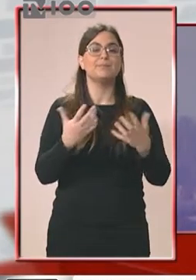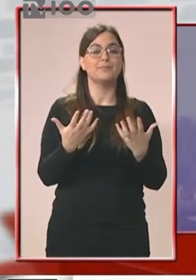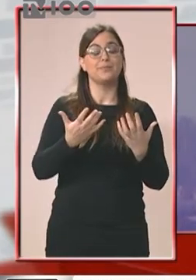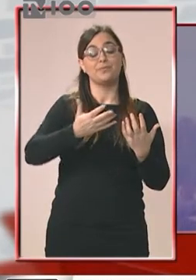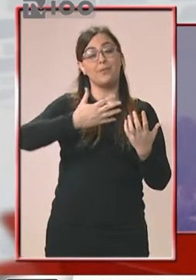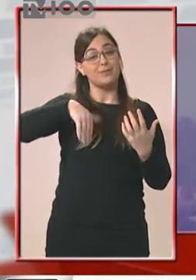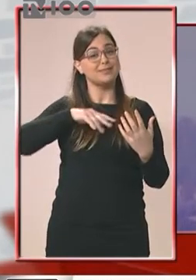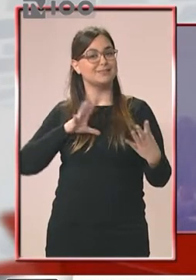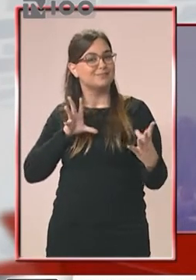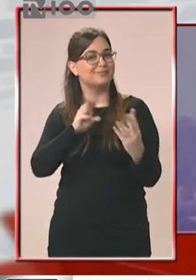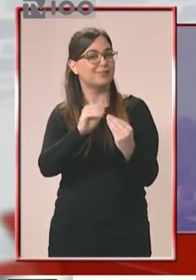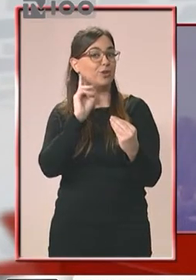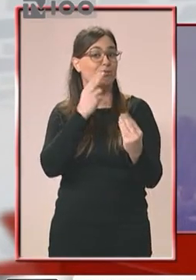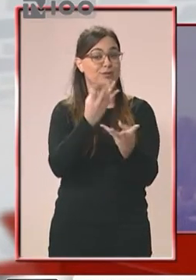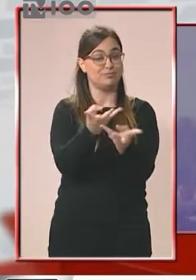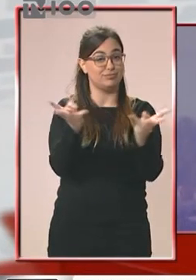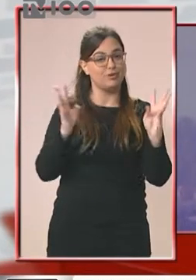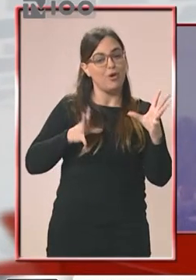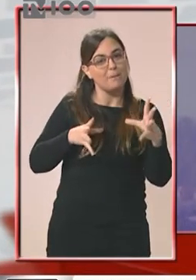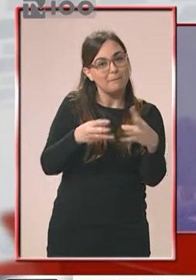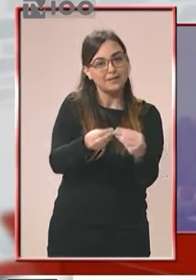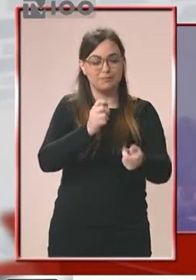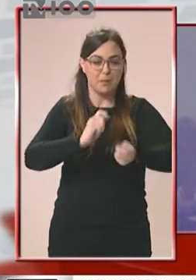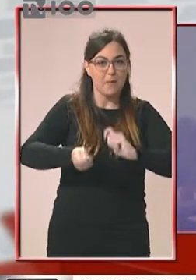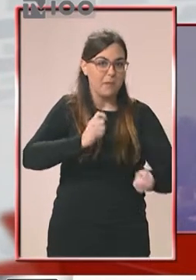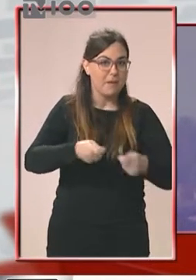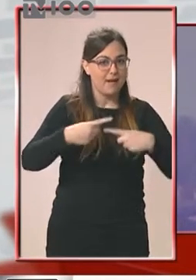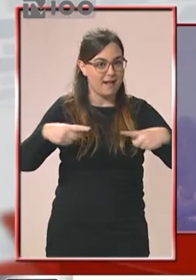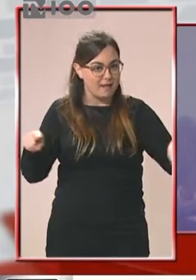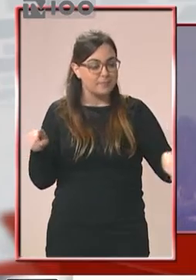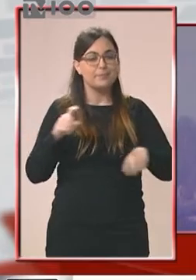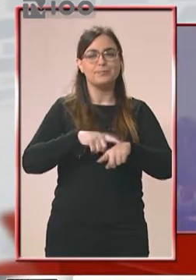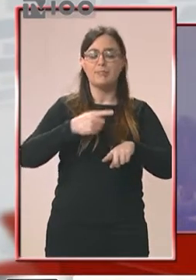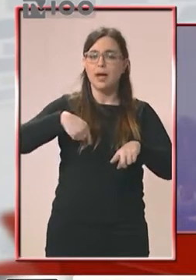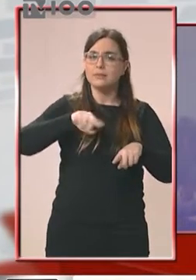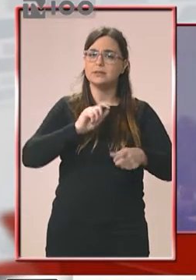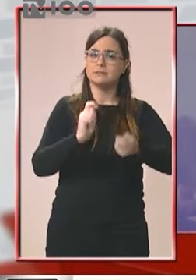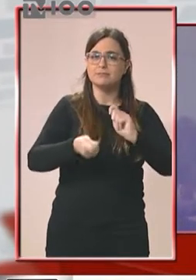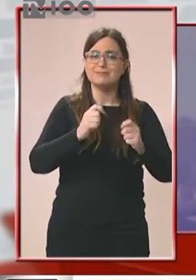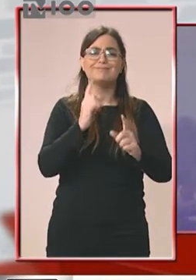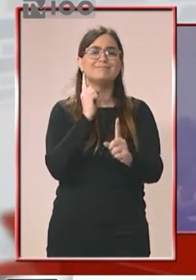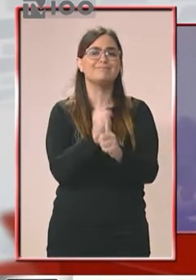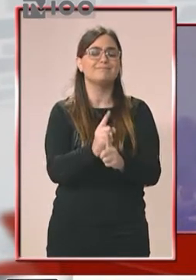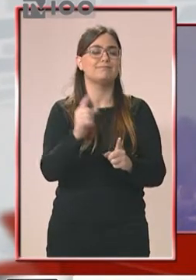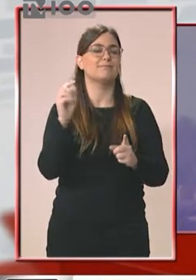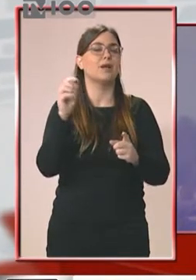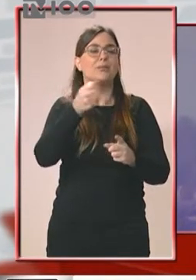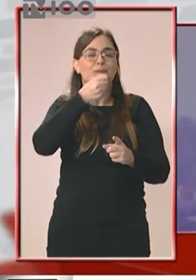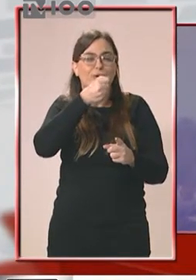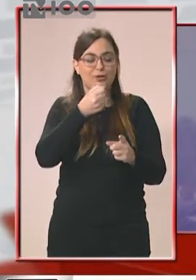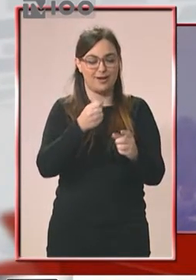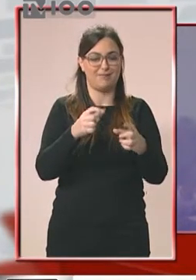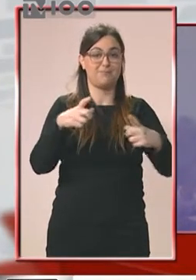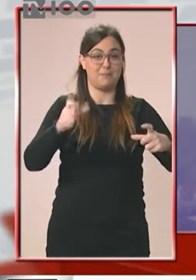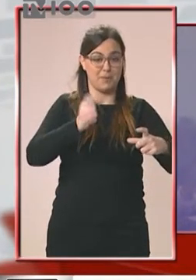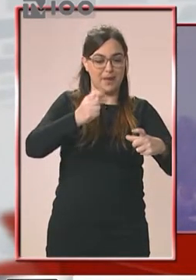εμάς και από τους κοφούς ταυτόχρονα. Νιώθουν οι κοφοί, έχουμε ενισχύσει τα όργανα με πιο ζελεκτρικά μικρόφωνα και με δύο πολύ μεγάλες αμπουγούφερες ώστε να